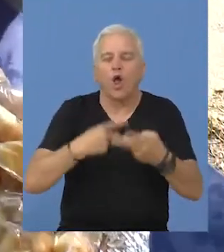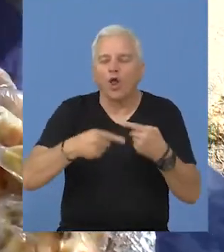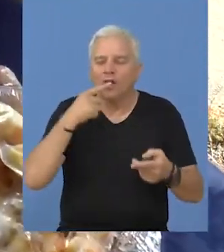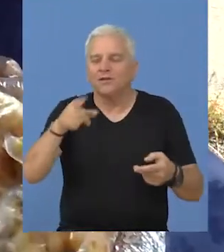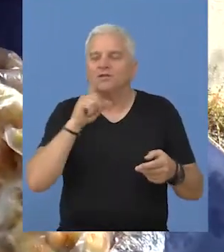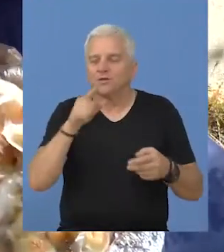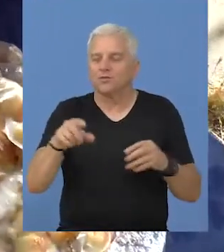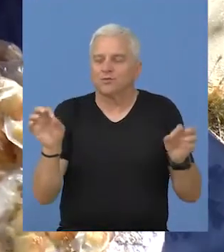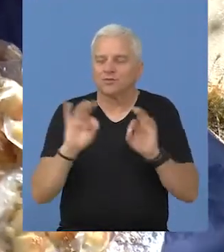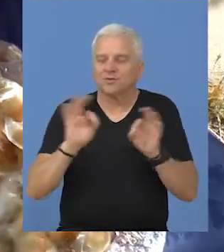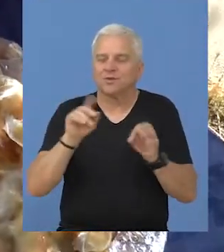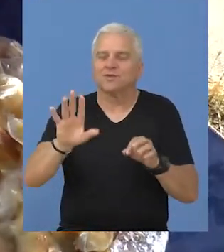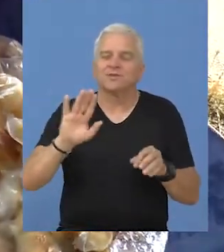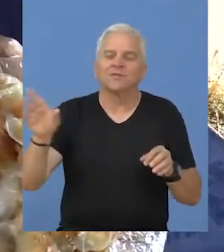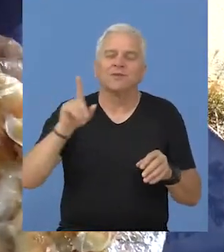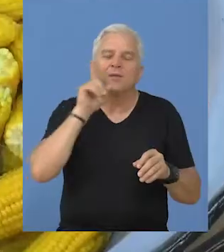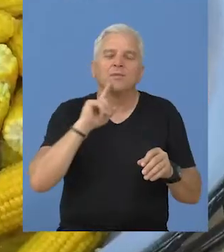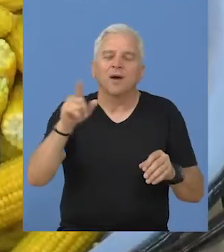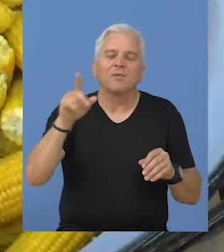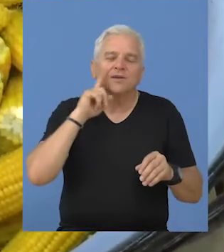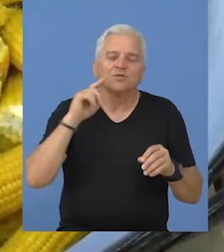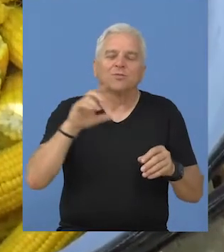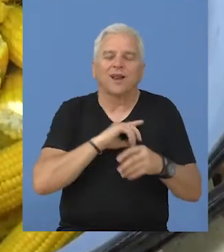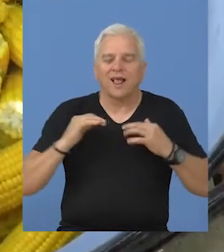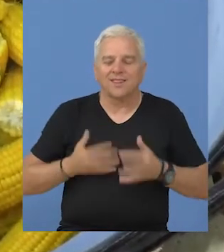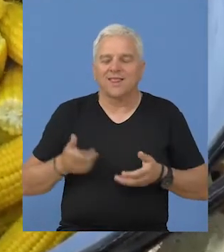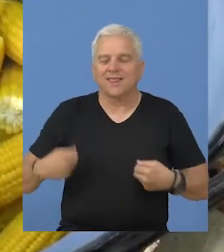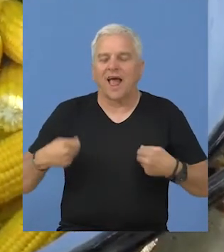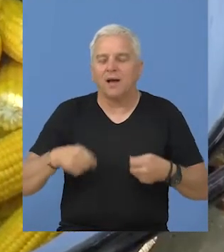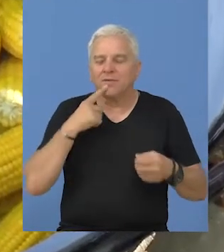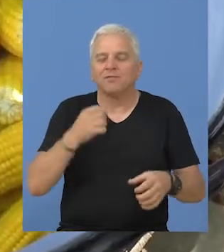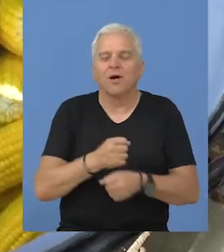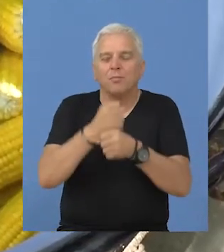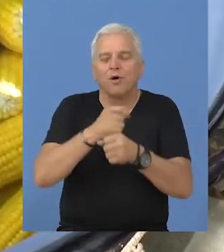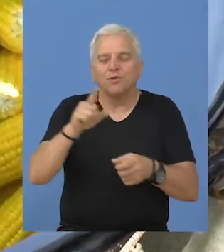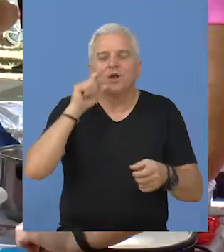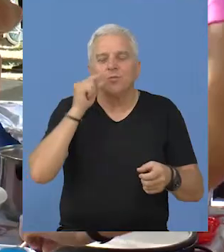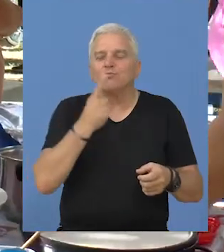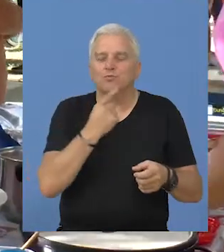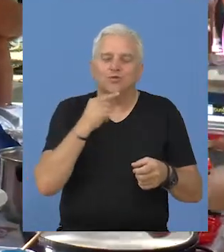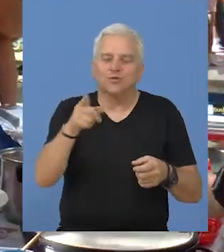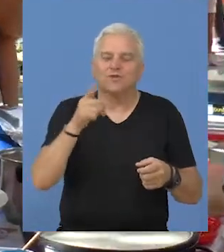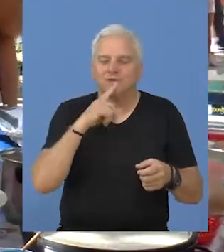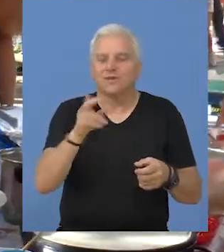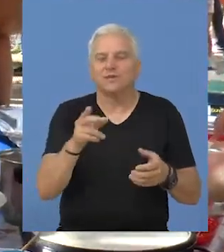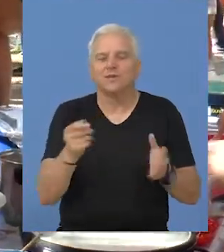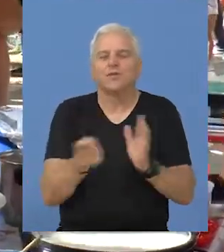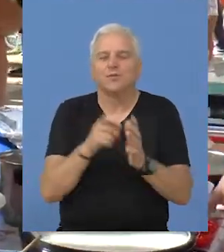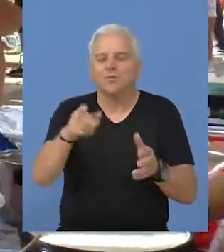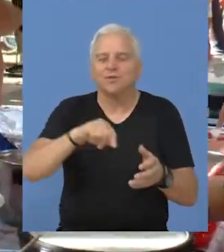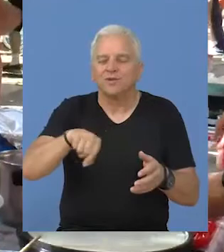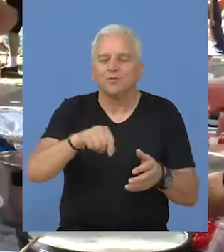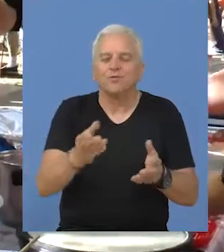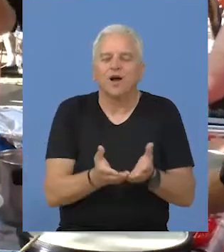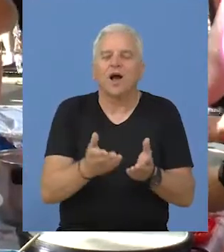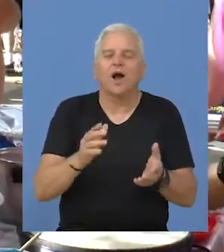čakonijama koje su za tu priliku pripremale supermame, superdame uz podršku muškog dijela populacije. Na menu su